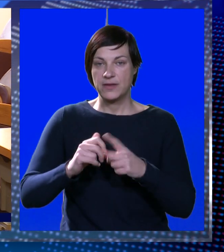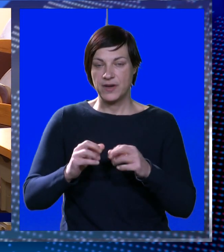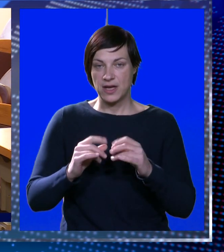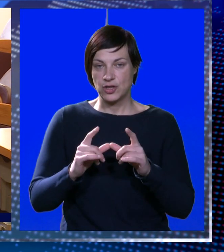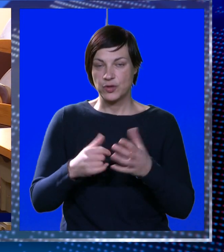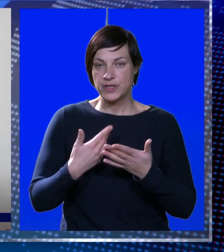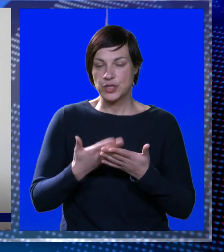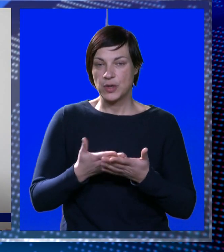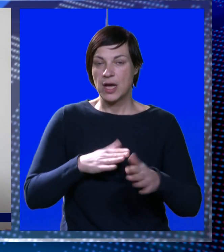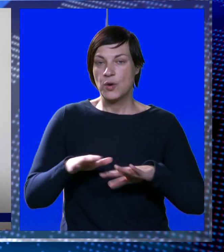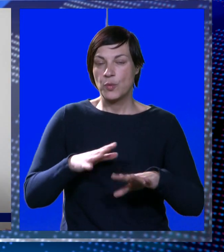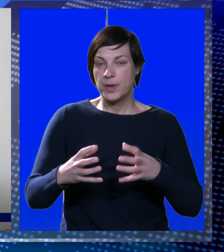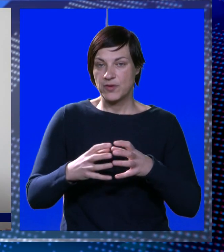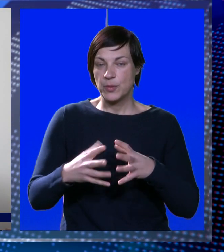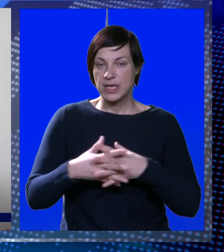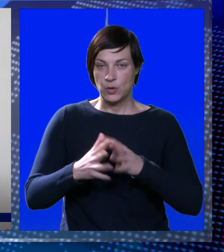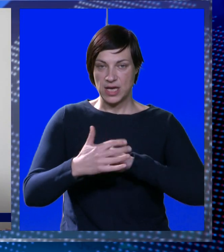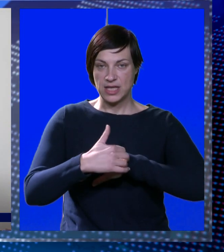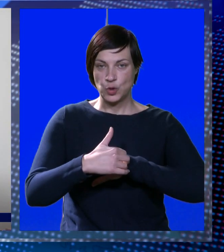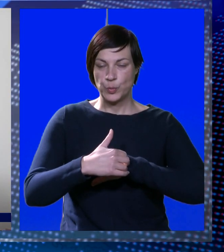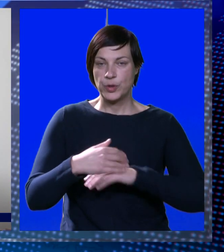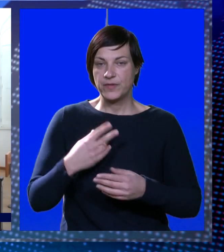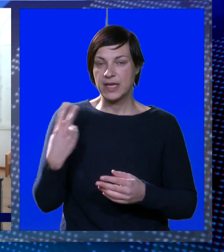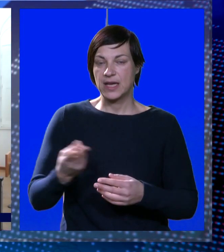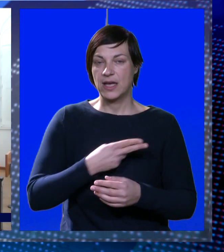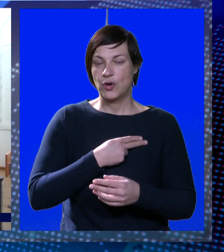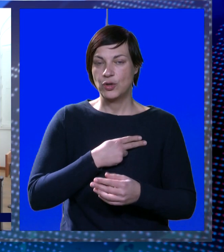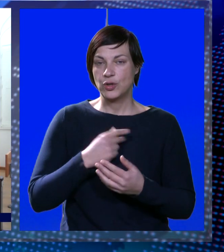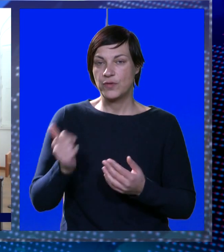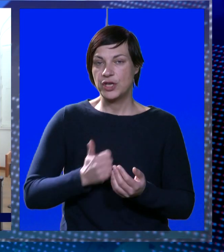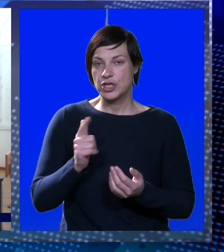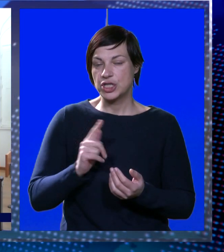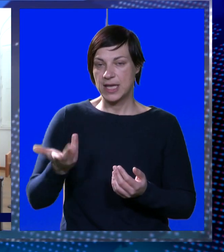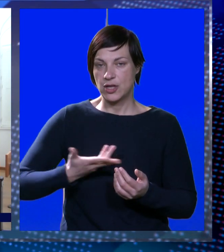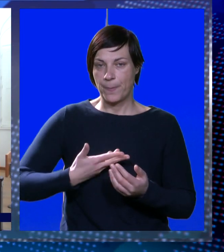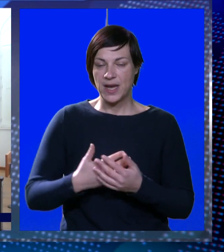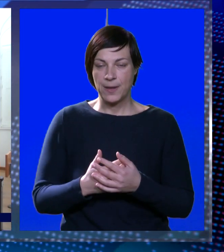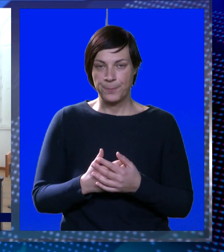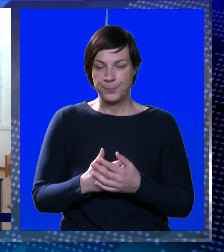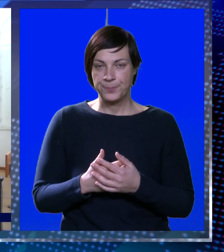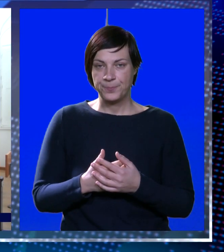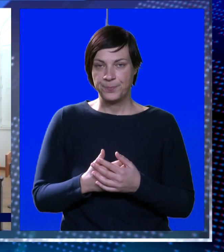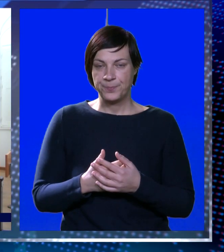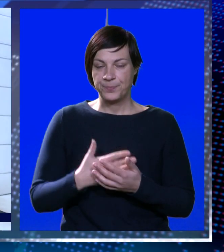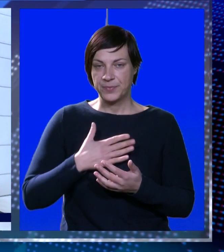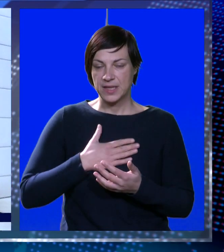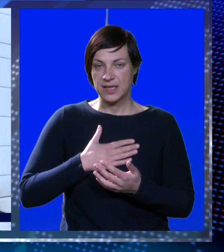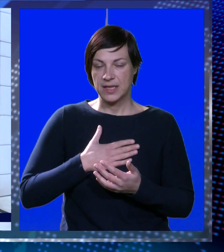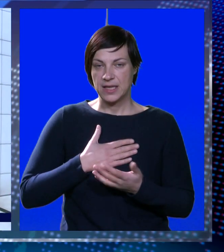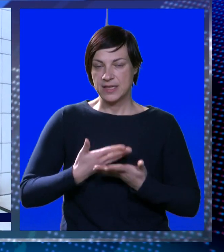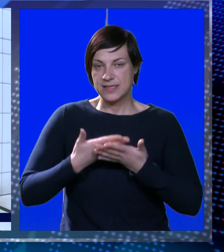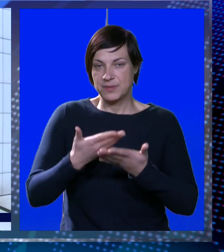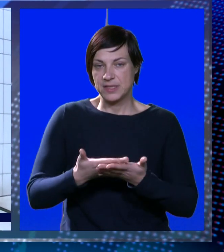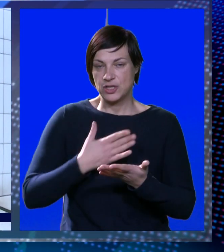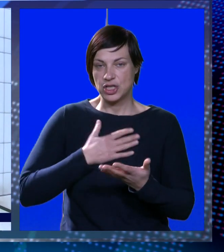Matu Frankoviću, kao i upravnom odijelu grada Dubrovnika. Odgovor, kako kaže, još nije dobila. Ja